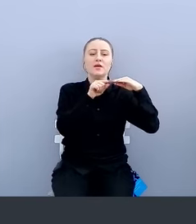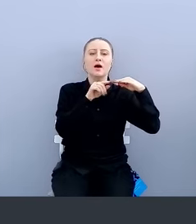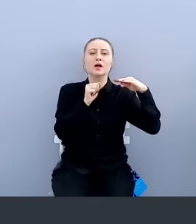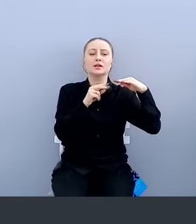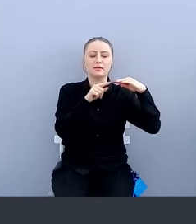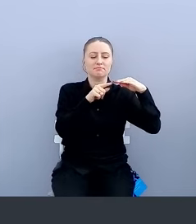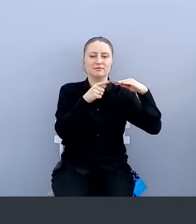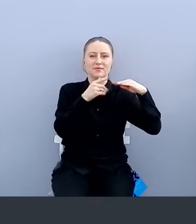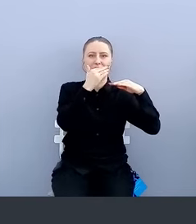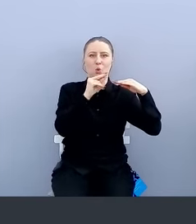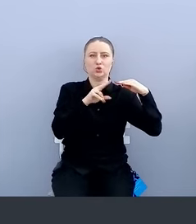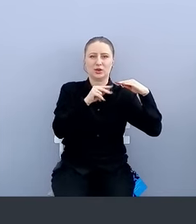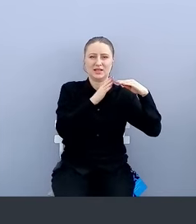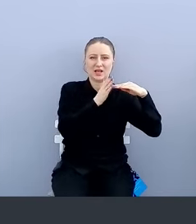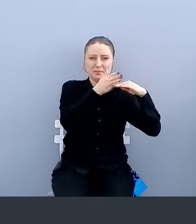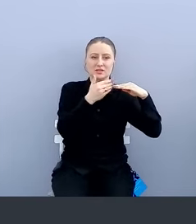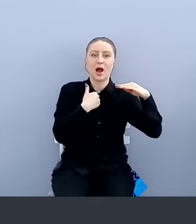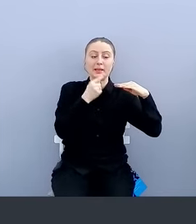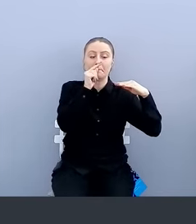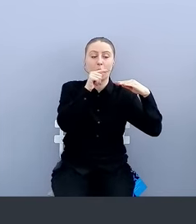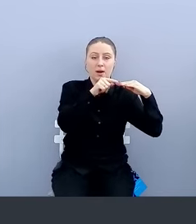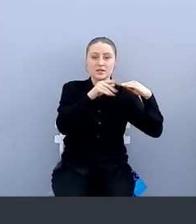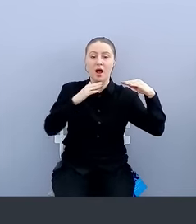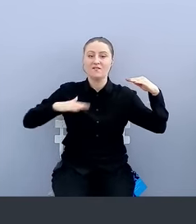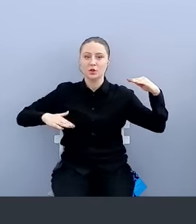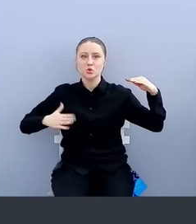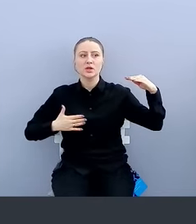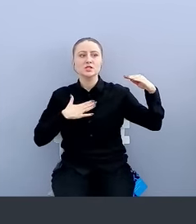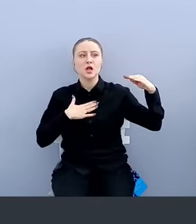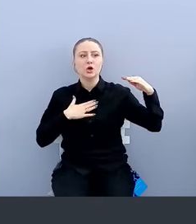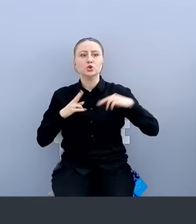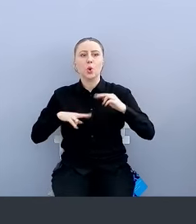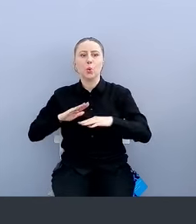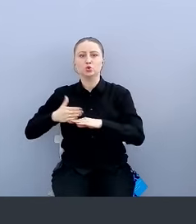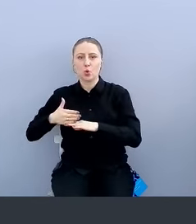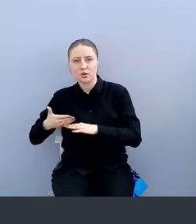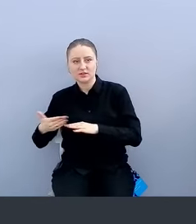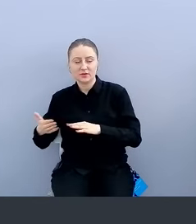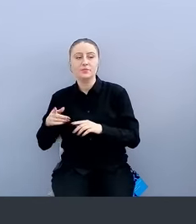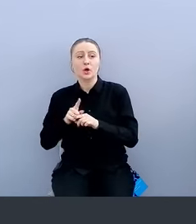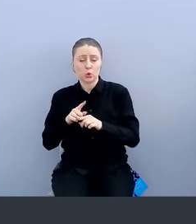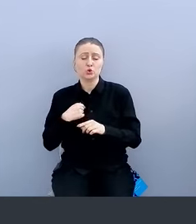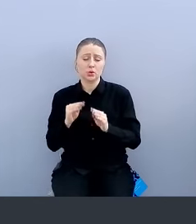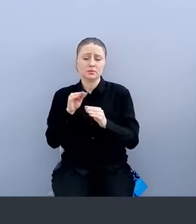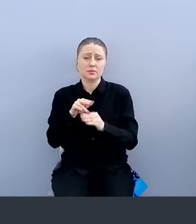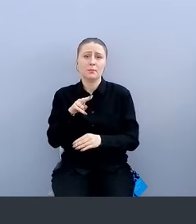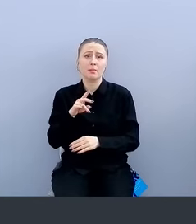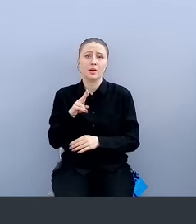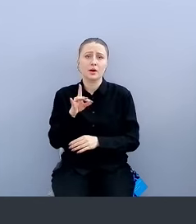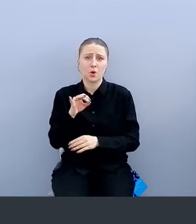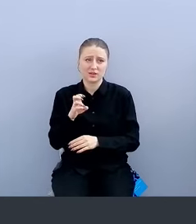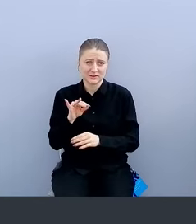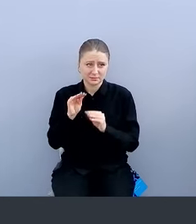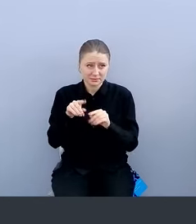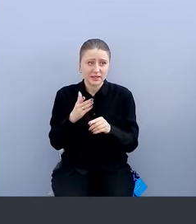попасть. Есть внизу наше устройство. Соответственно, у нас также реализована прокся на основе OpenSource решения